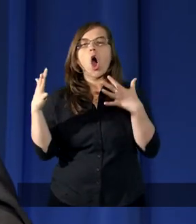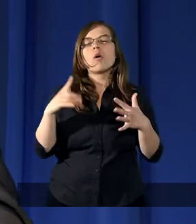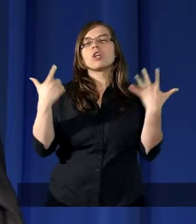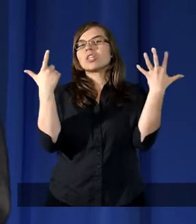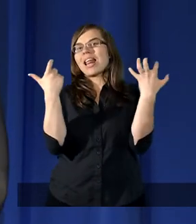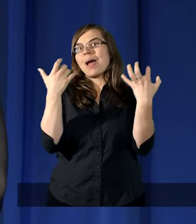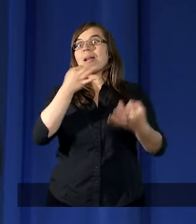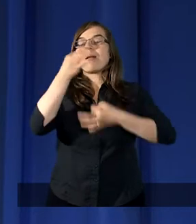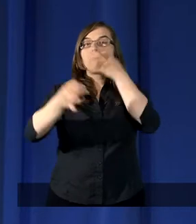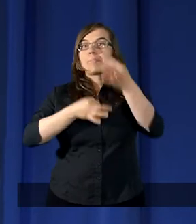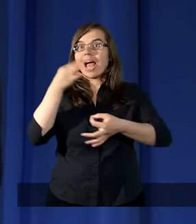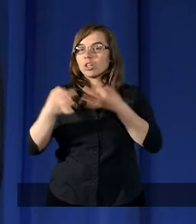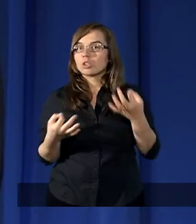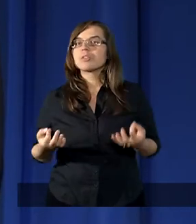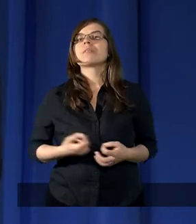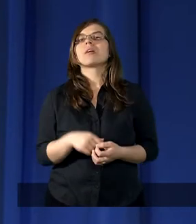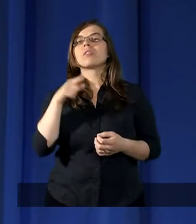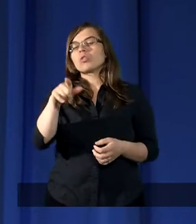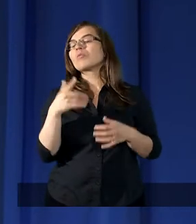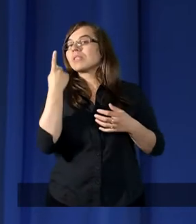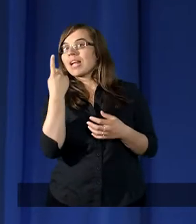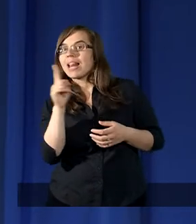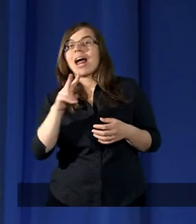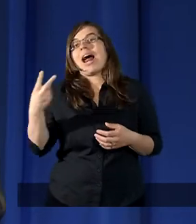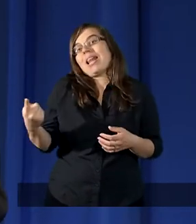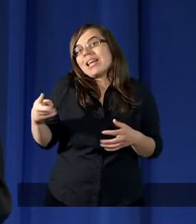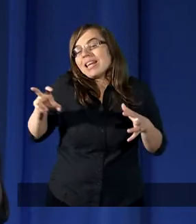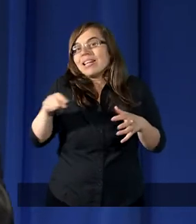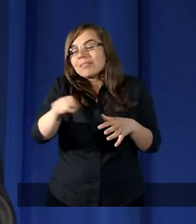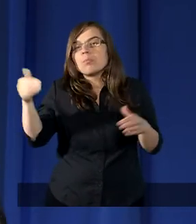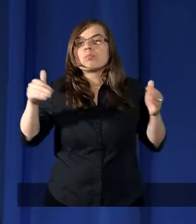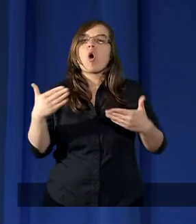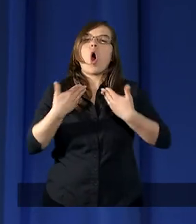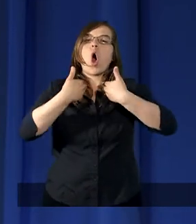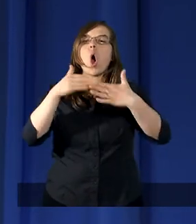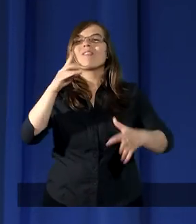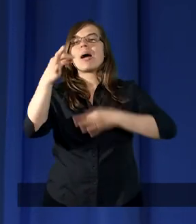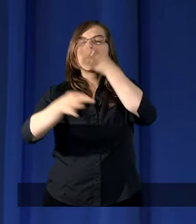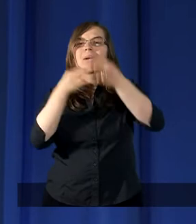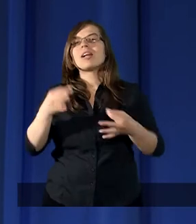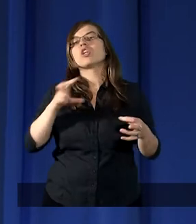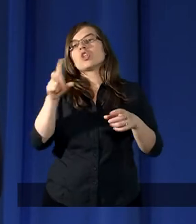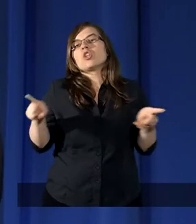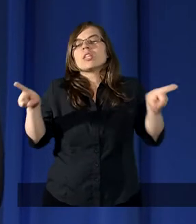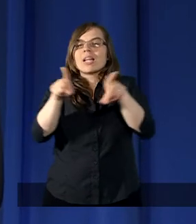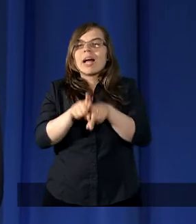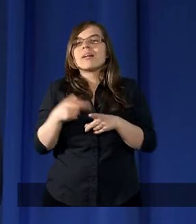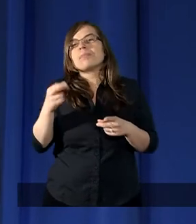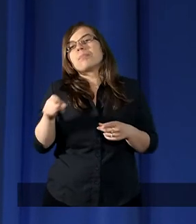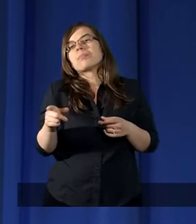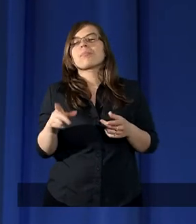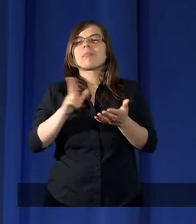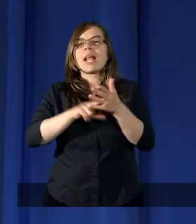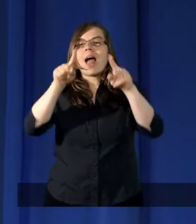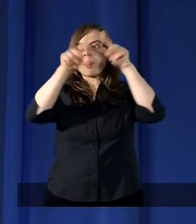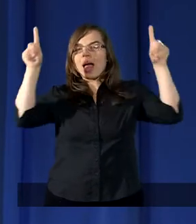pieśni. Może jedna z nich. I wtedy otwieramy śpiewnik, czy też na